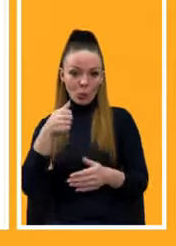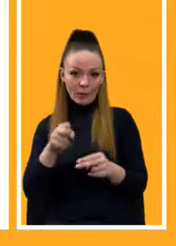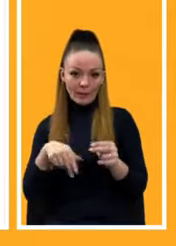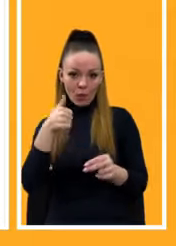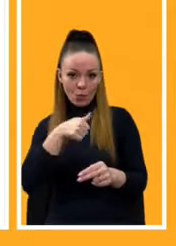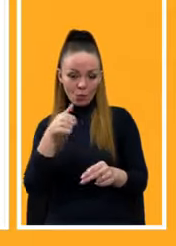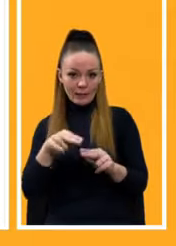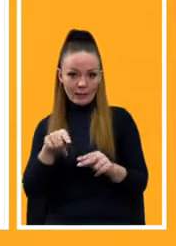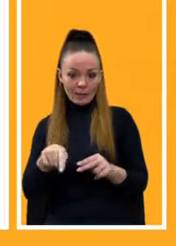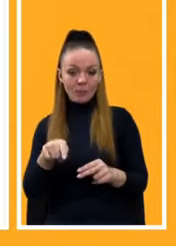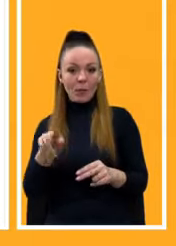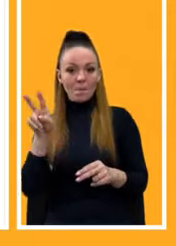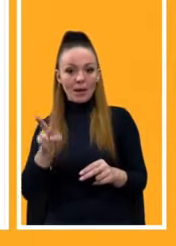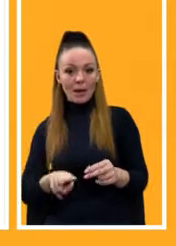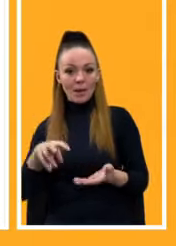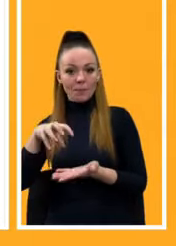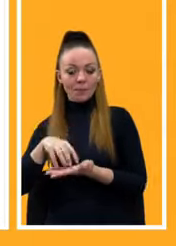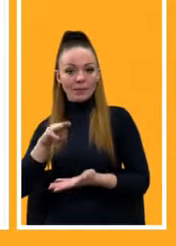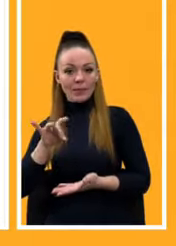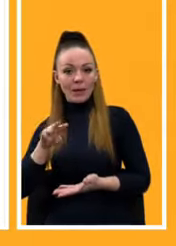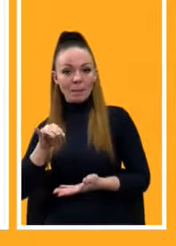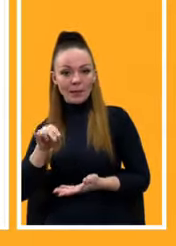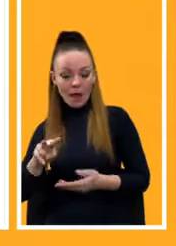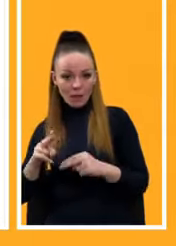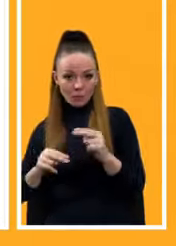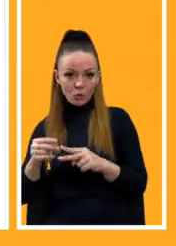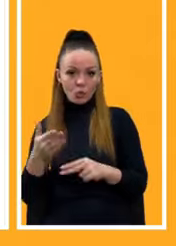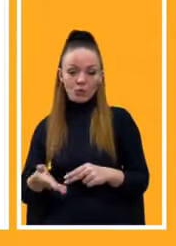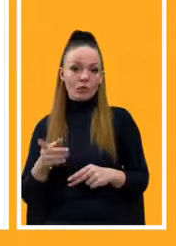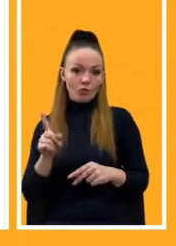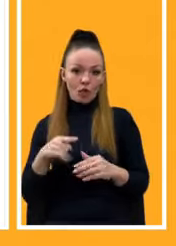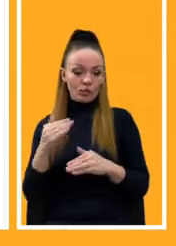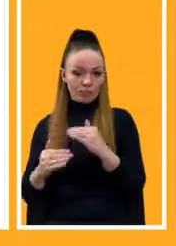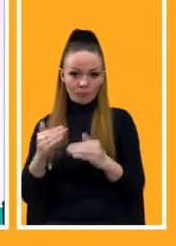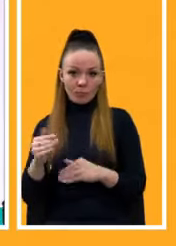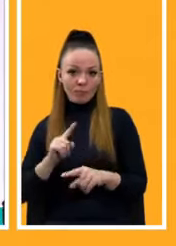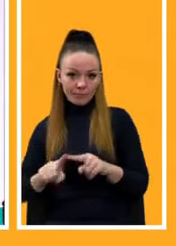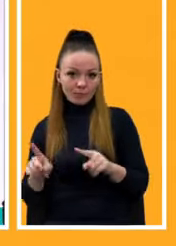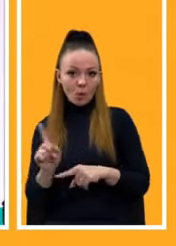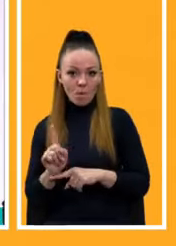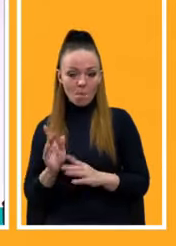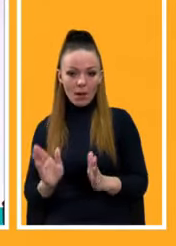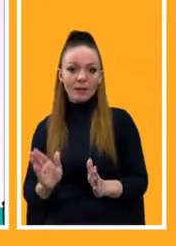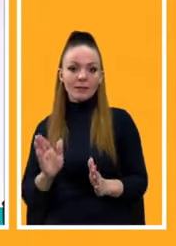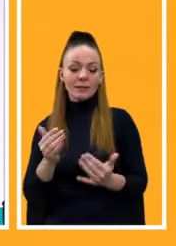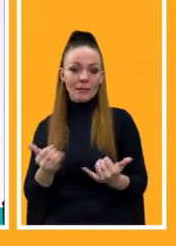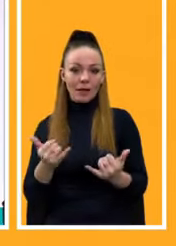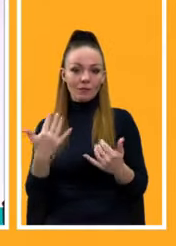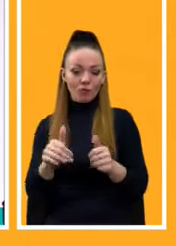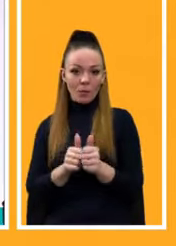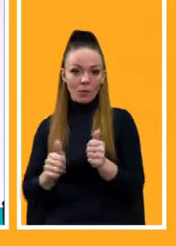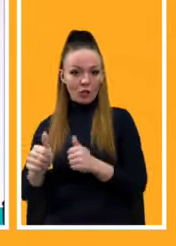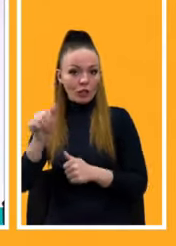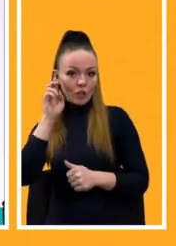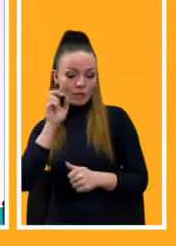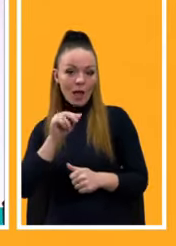будується термінал новий, так само приватний інвестор. Нас це теж влаштовує. Темпи там теж нормальні. Вони зараз навіть трохи випереджають державні, але